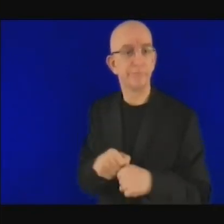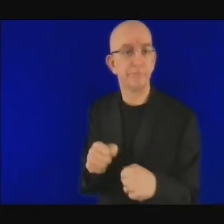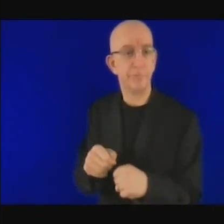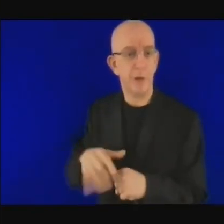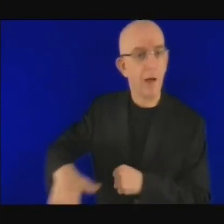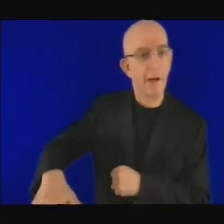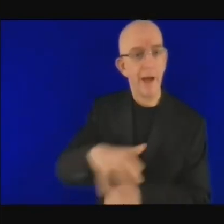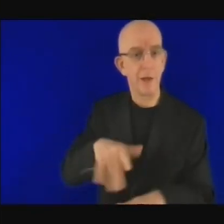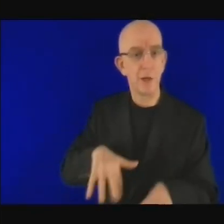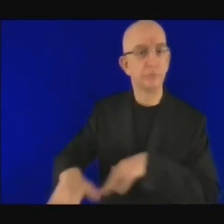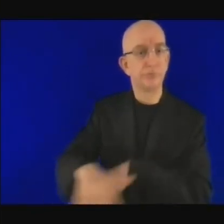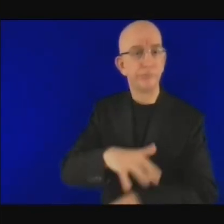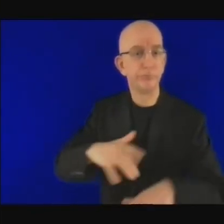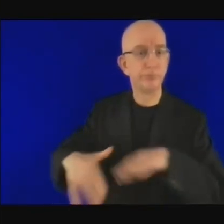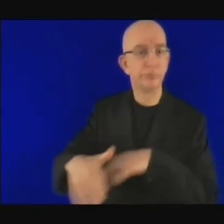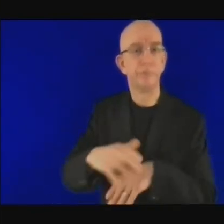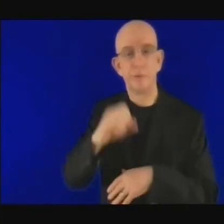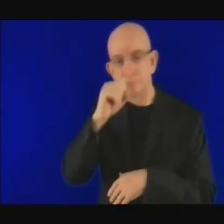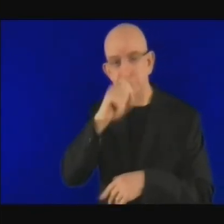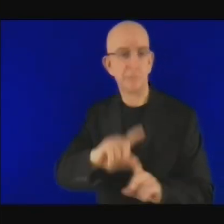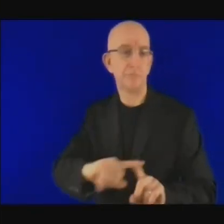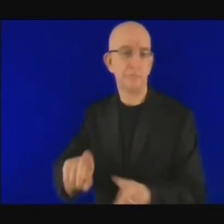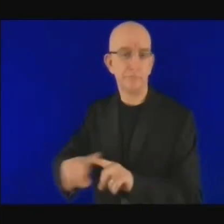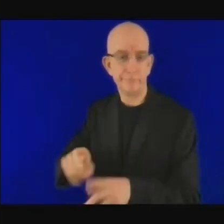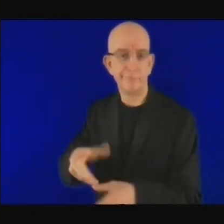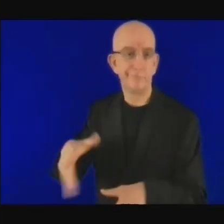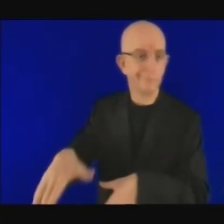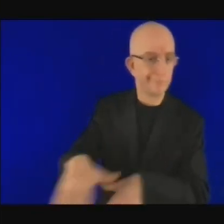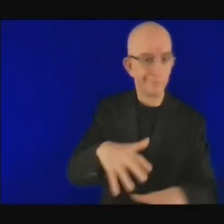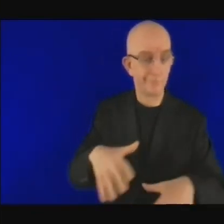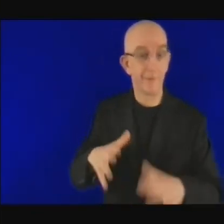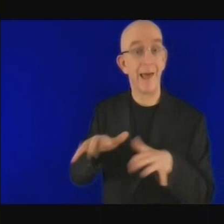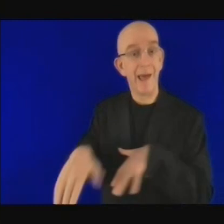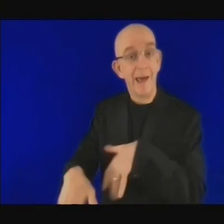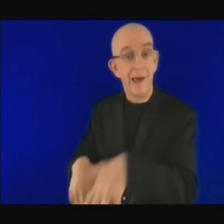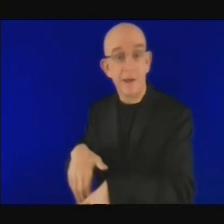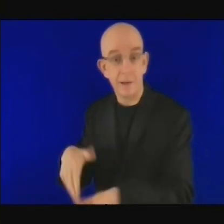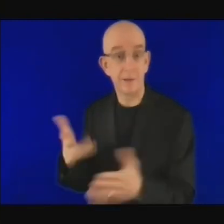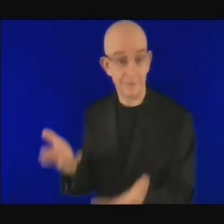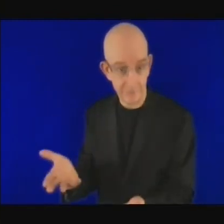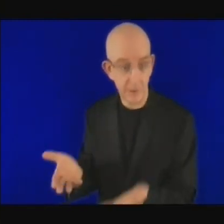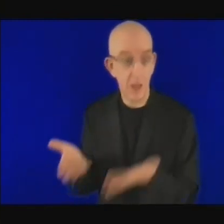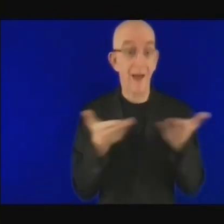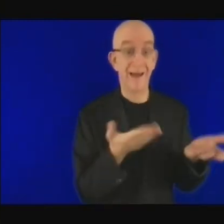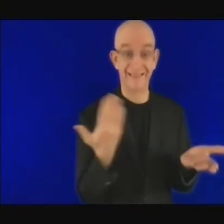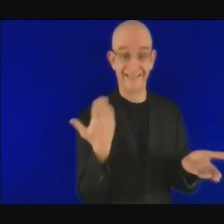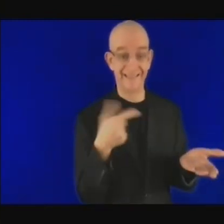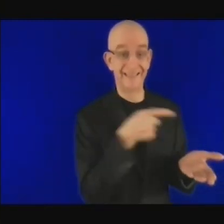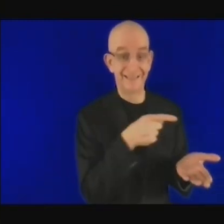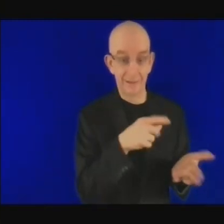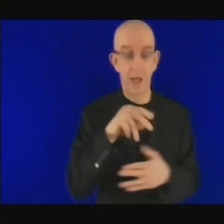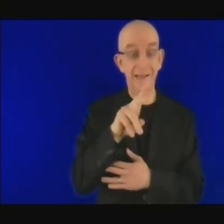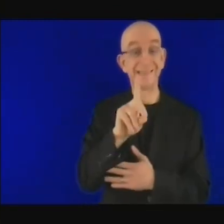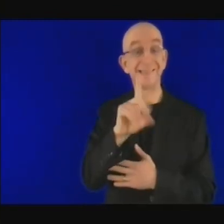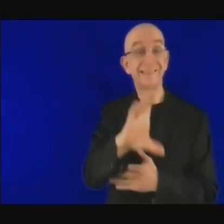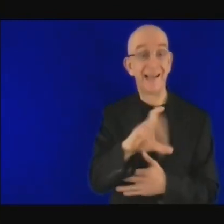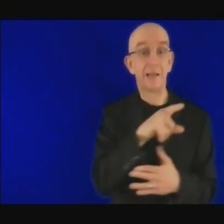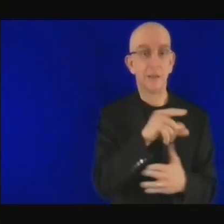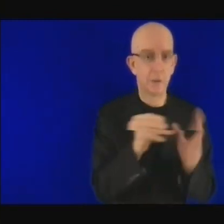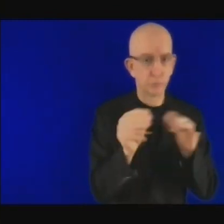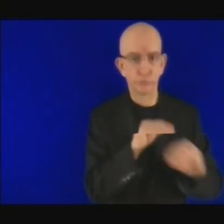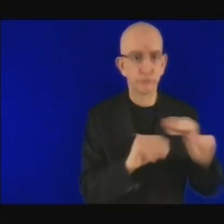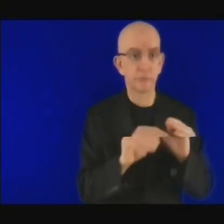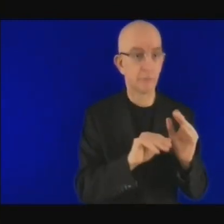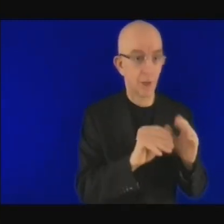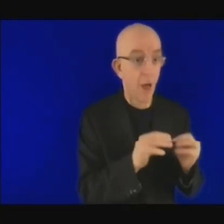l'Afrique de l'Ouest les avaient déjà adaptées de façon un peu plus ambitieuse en vue de